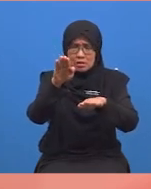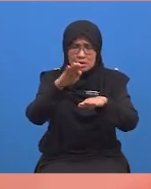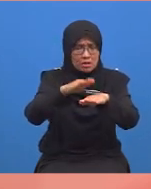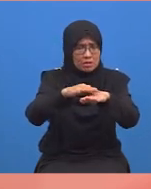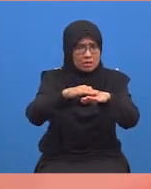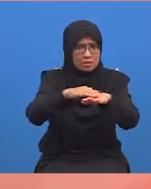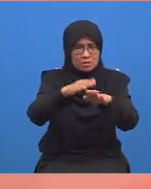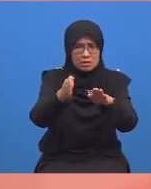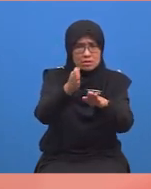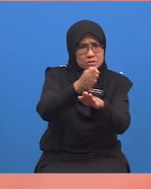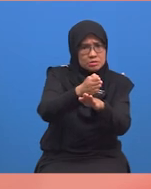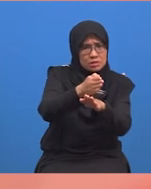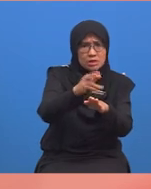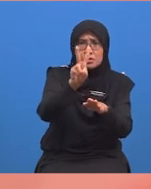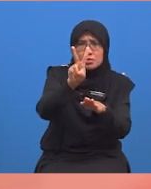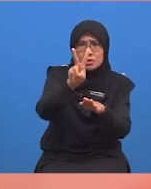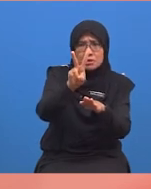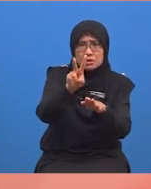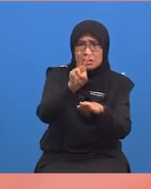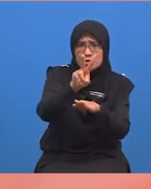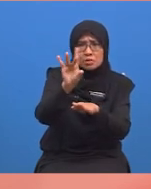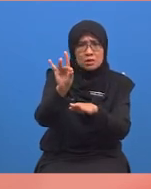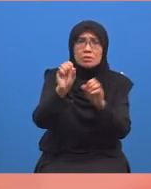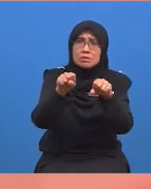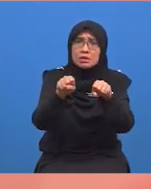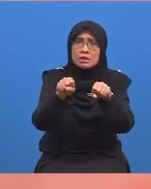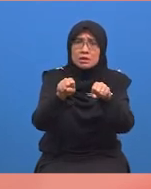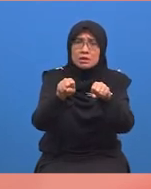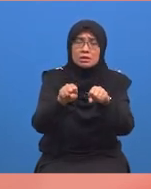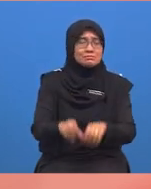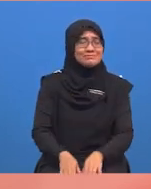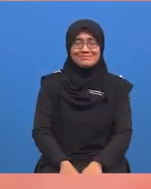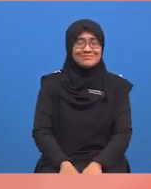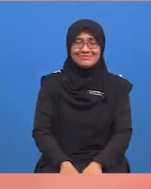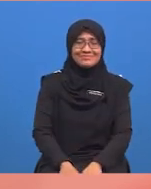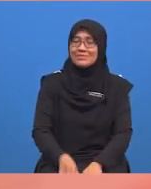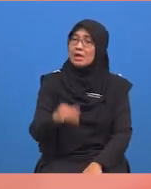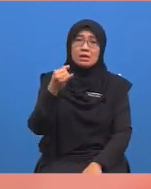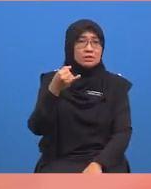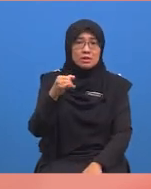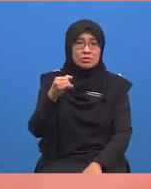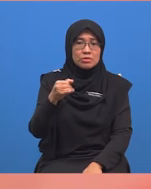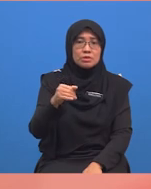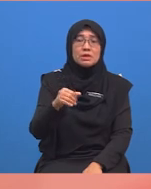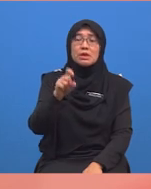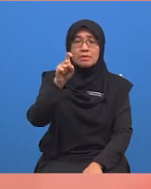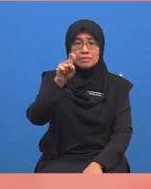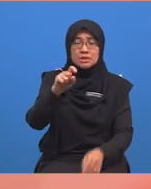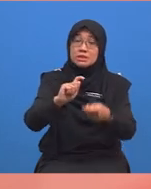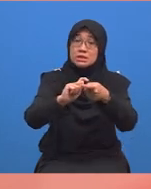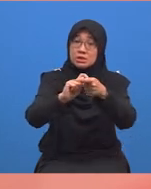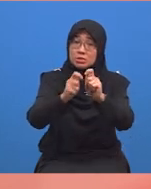baki dua sentimeter tadi? Ya, murid-murid. Kita perlu menukar nilai baki